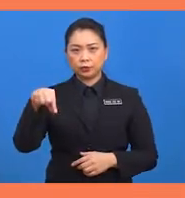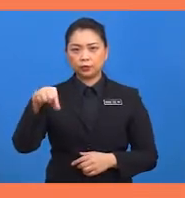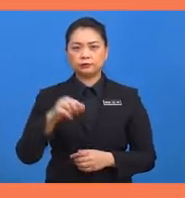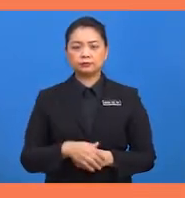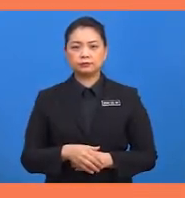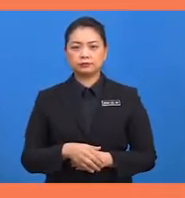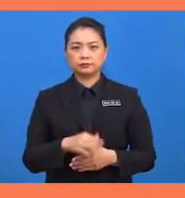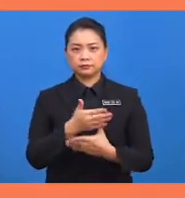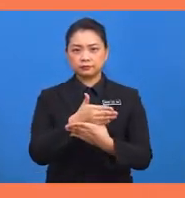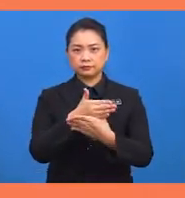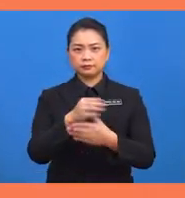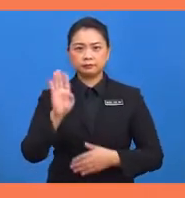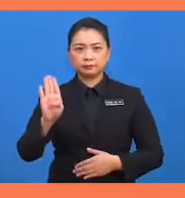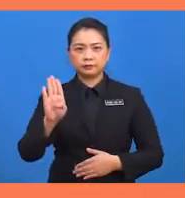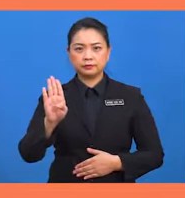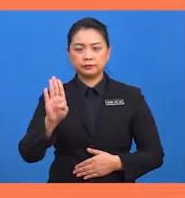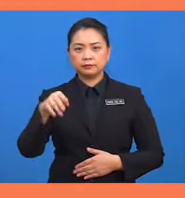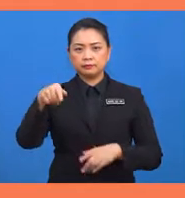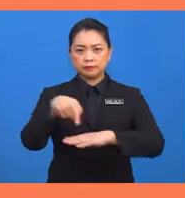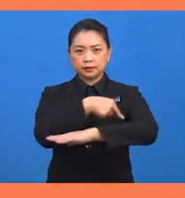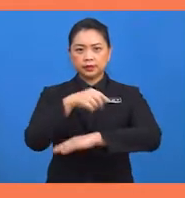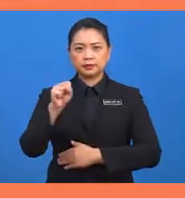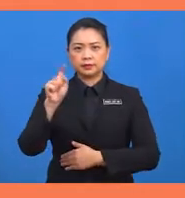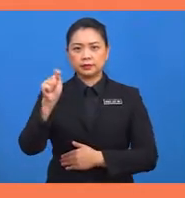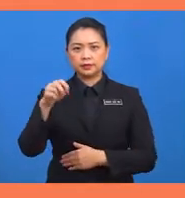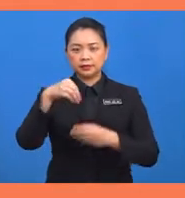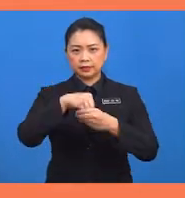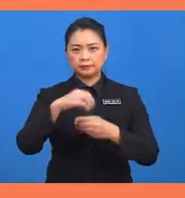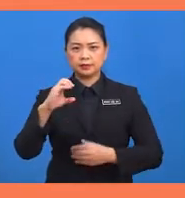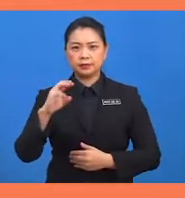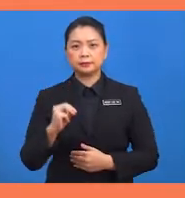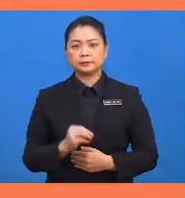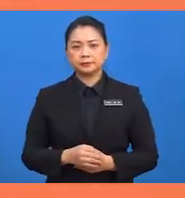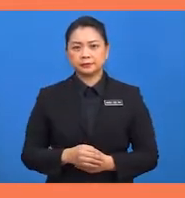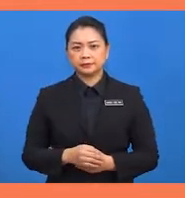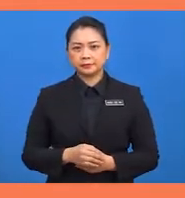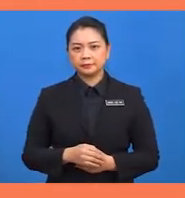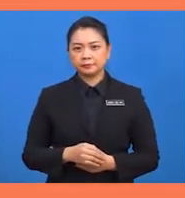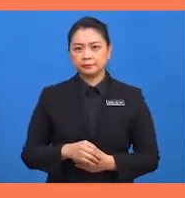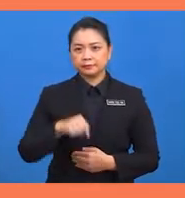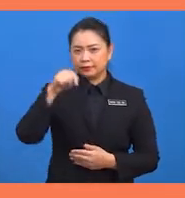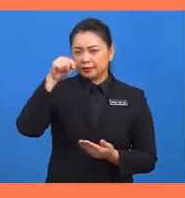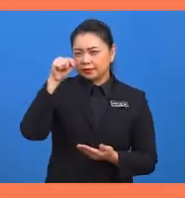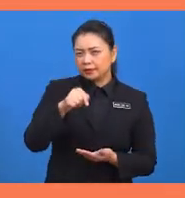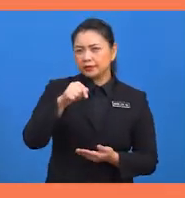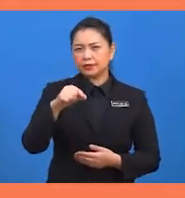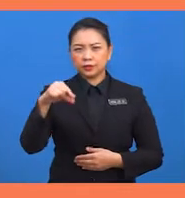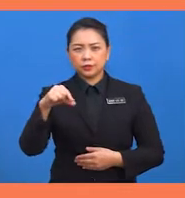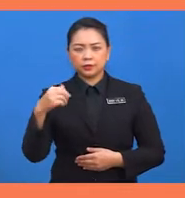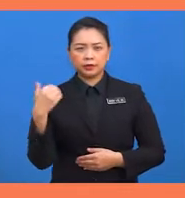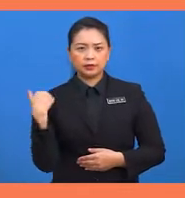Bahagian B, panjang ST dalam cm. Titik Q ialah titik